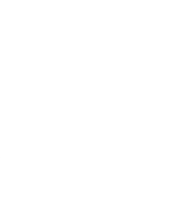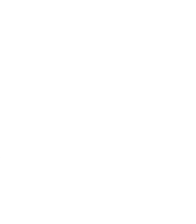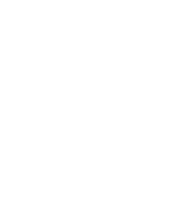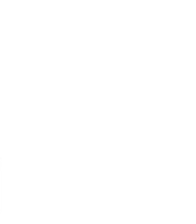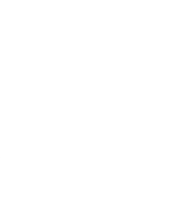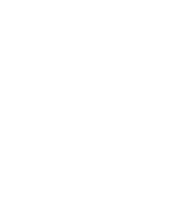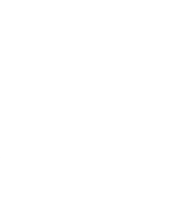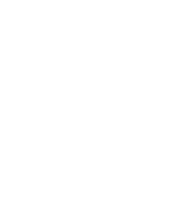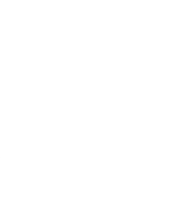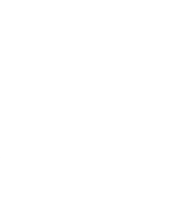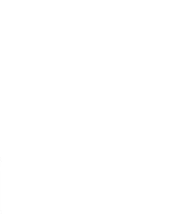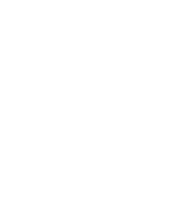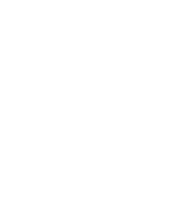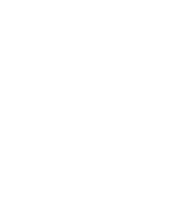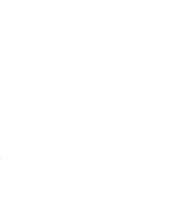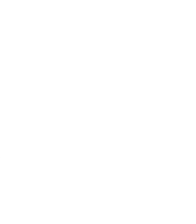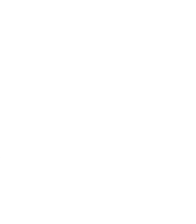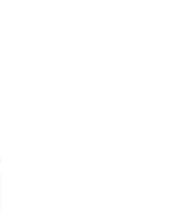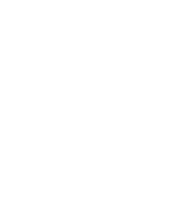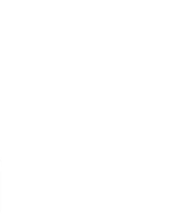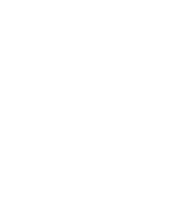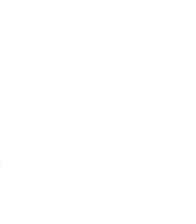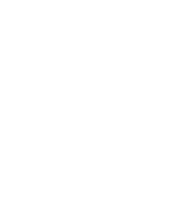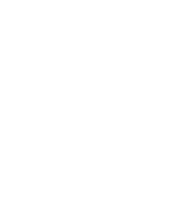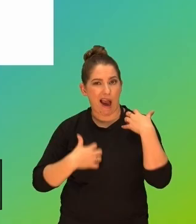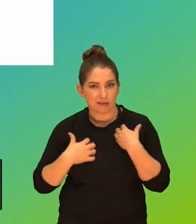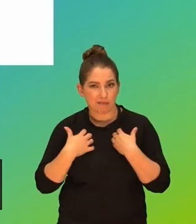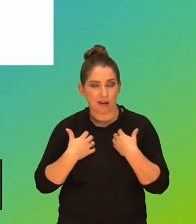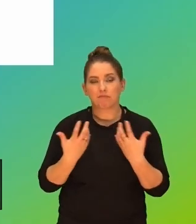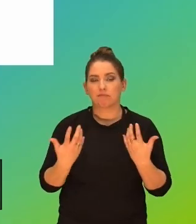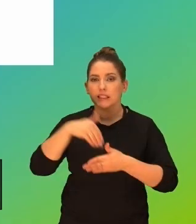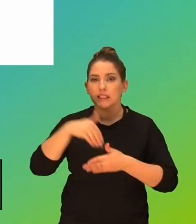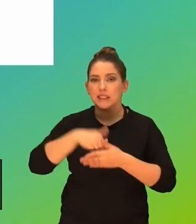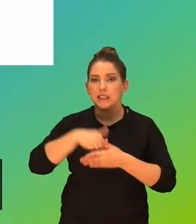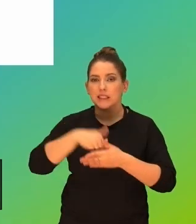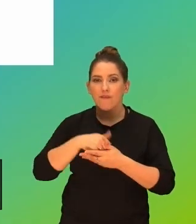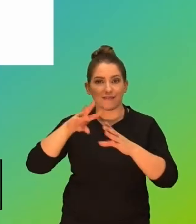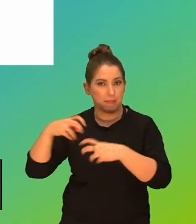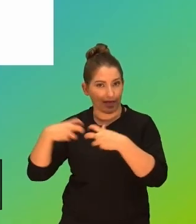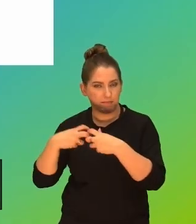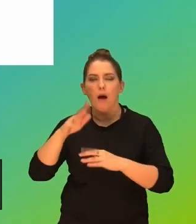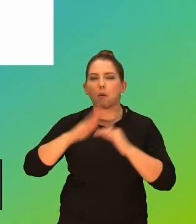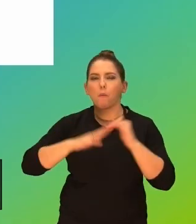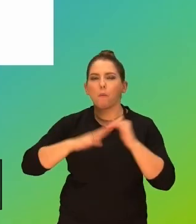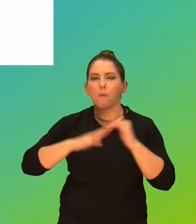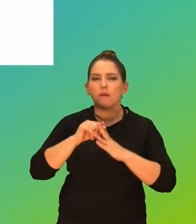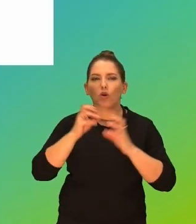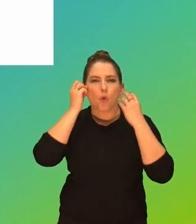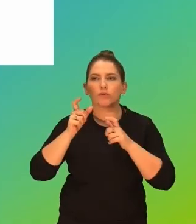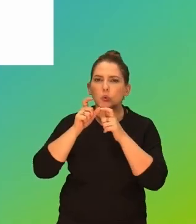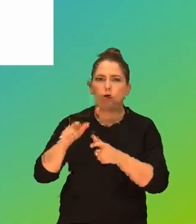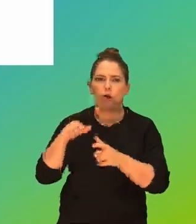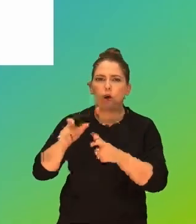Uczmy, czym są zachowania przemocowe, agresywne, czym są takie zachowania w sieci i budujmy też kulturę